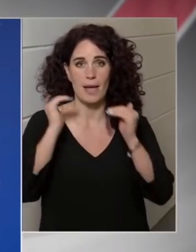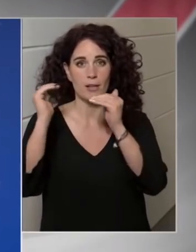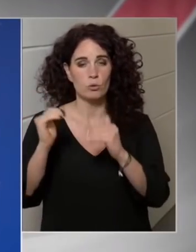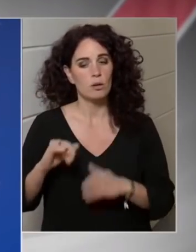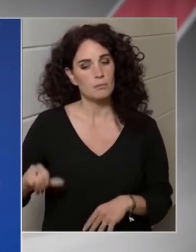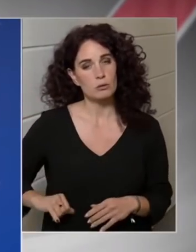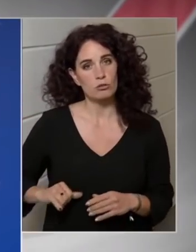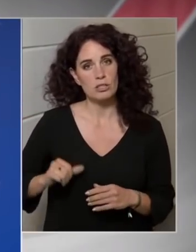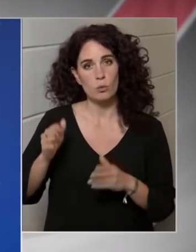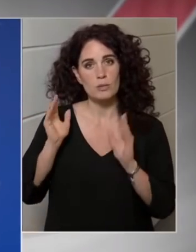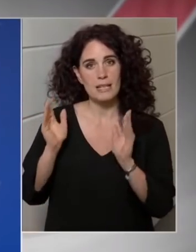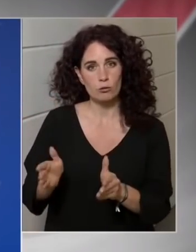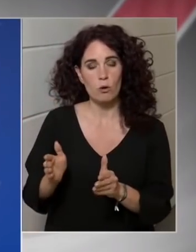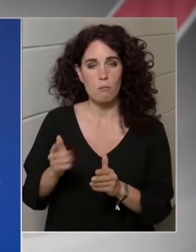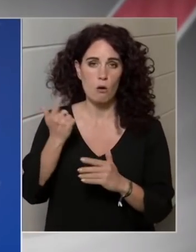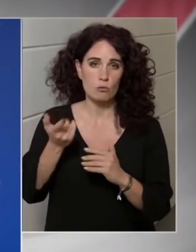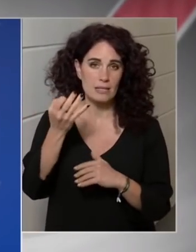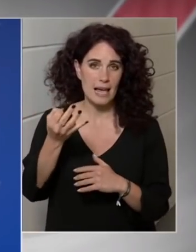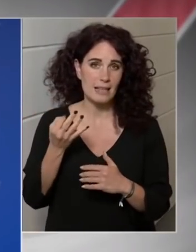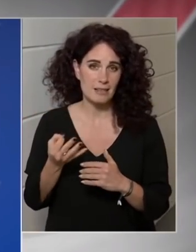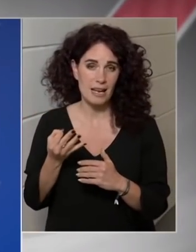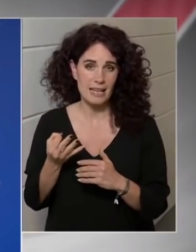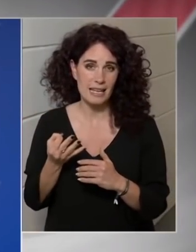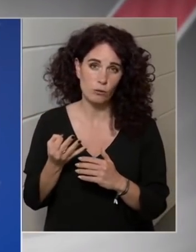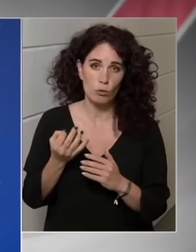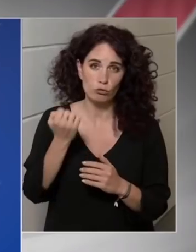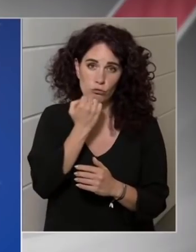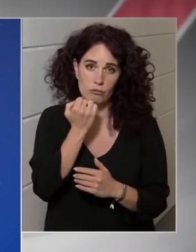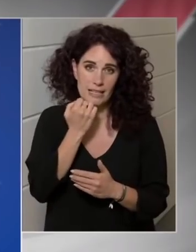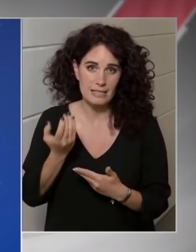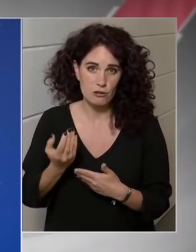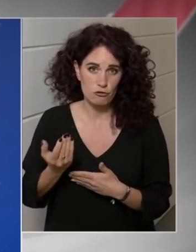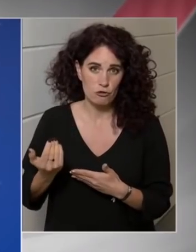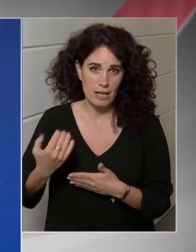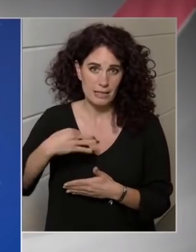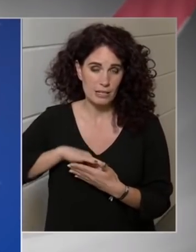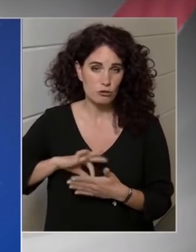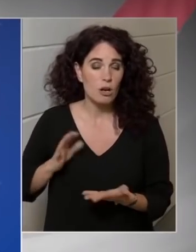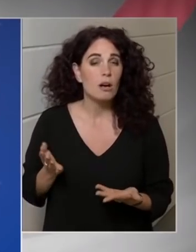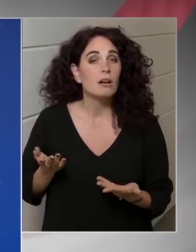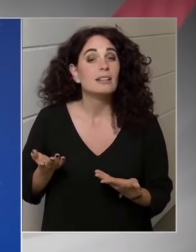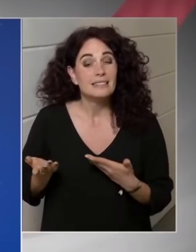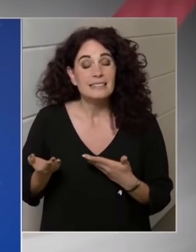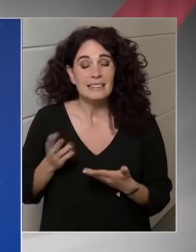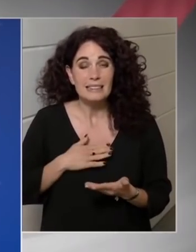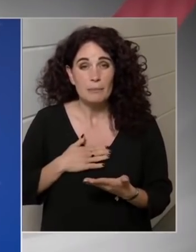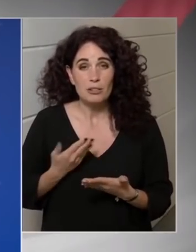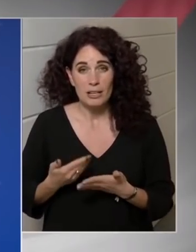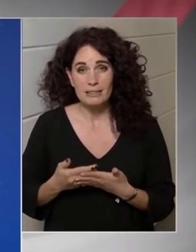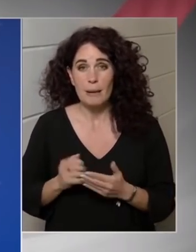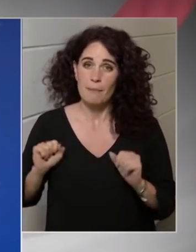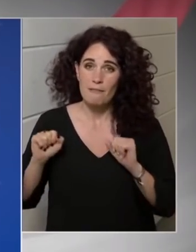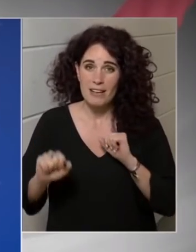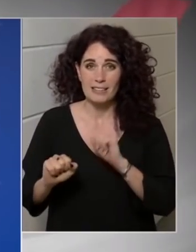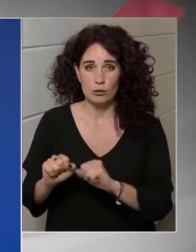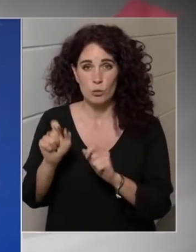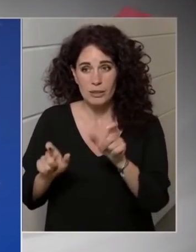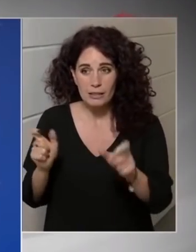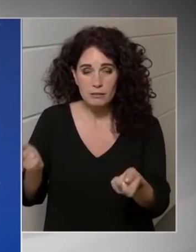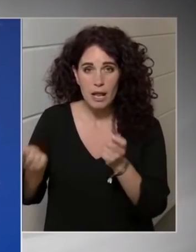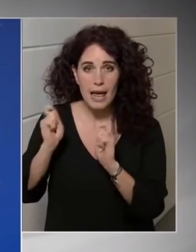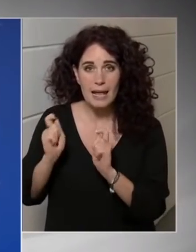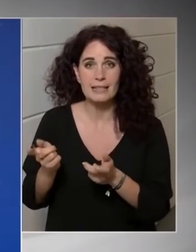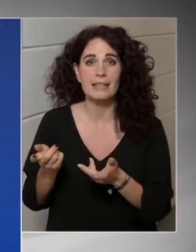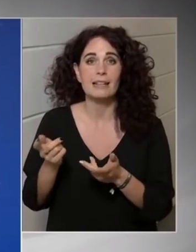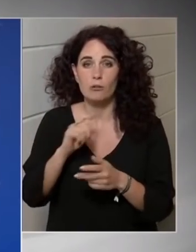szektorban ez 20% vagy alatti részesedés érdemes lenne itt is befektetőket találni, és ezt 50% felé